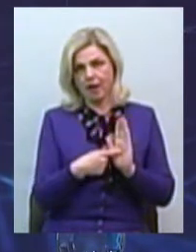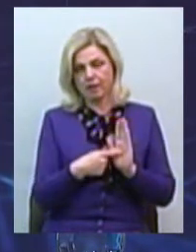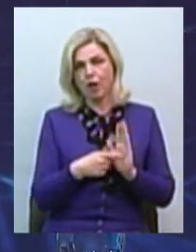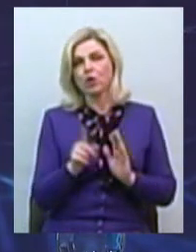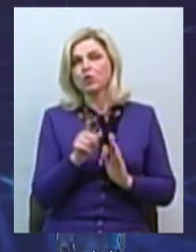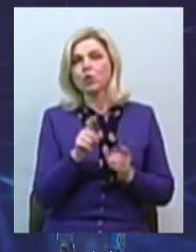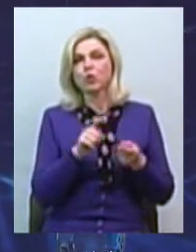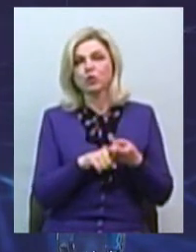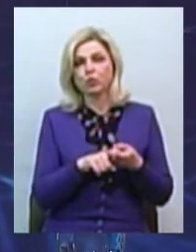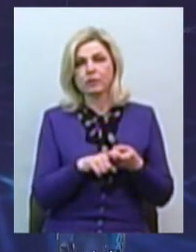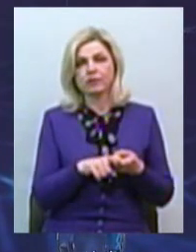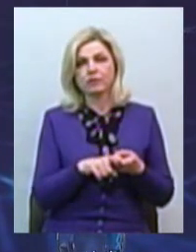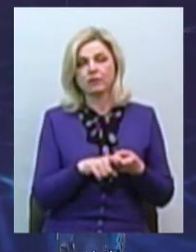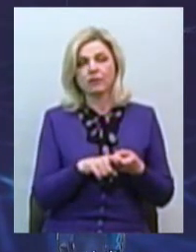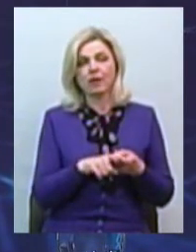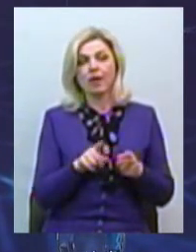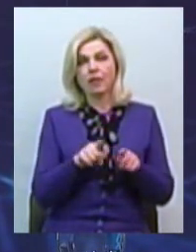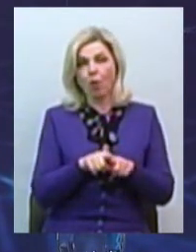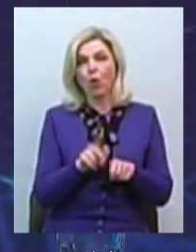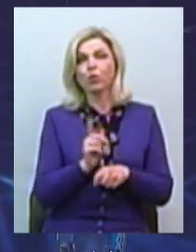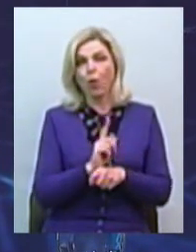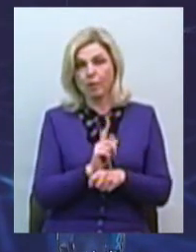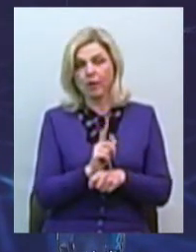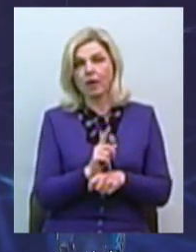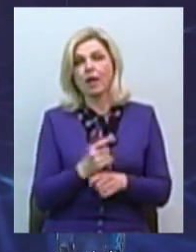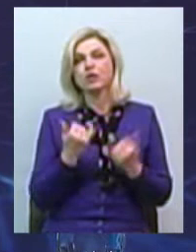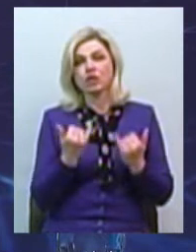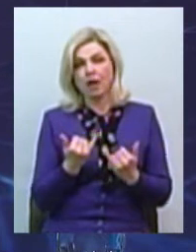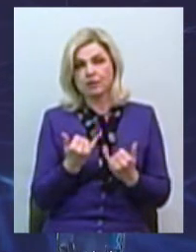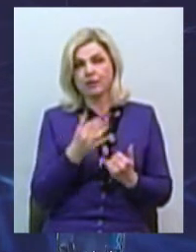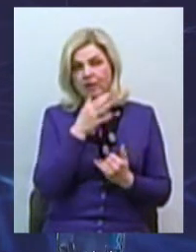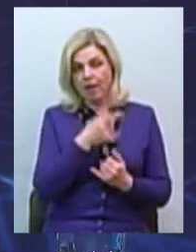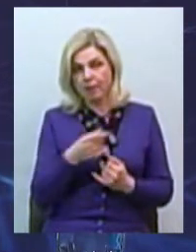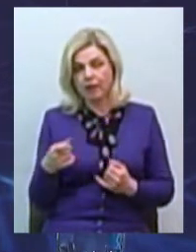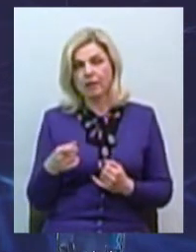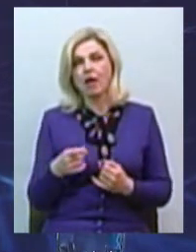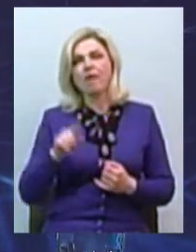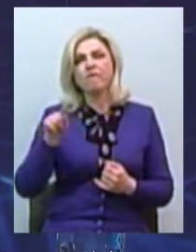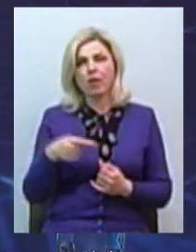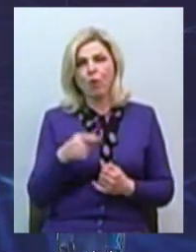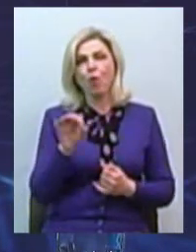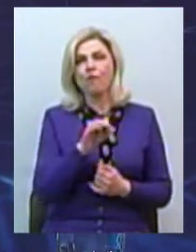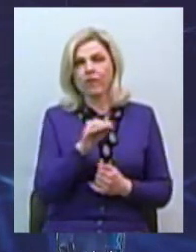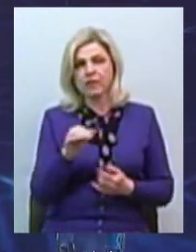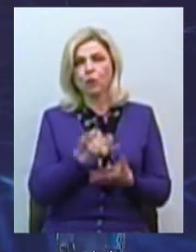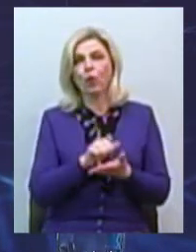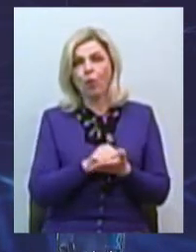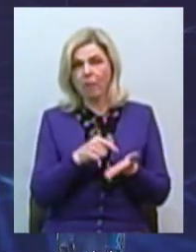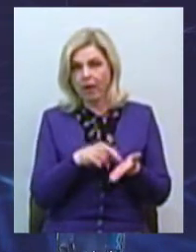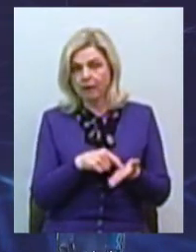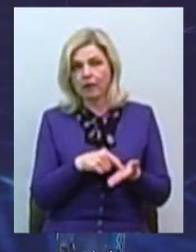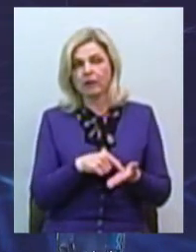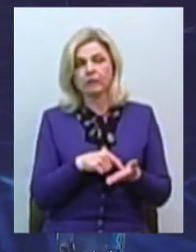стосується наведеної норми, то на даний момент в будь-якому випадку вимагаєте офіційного документу, який